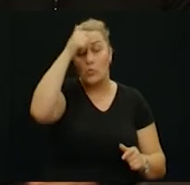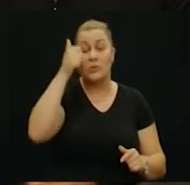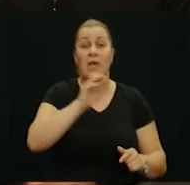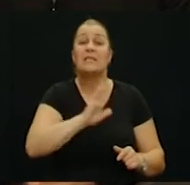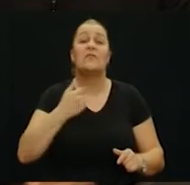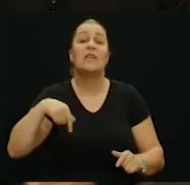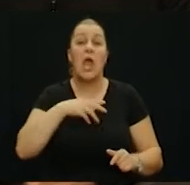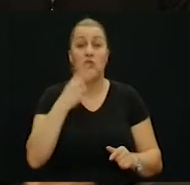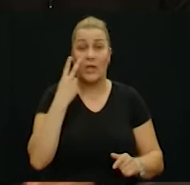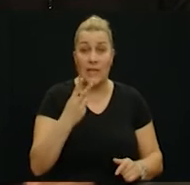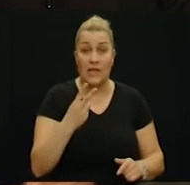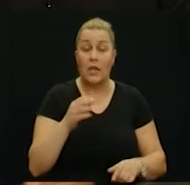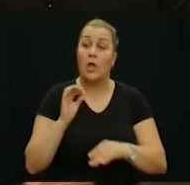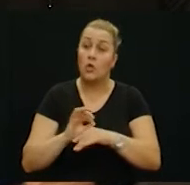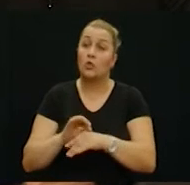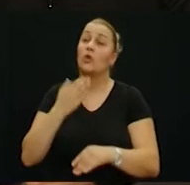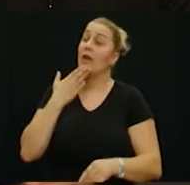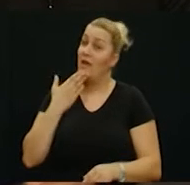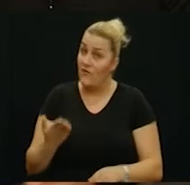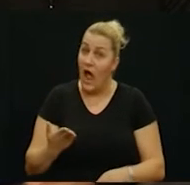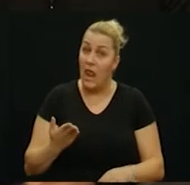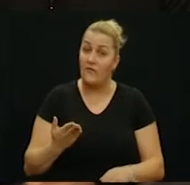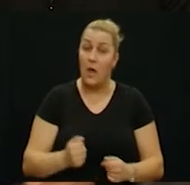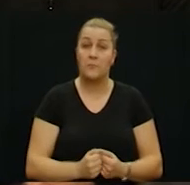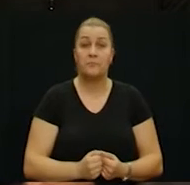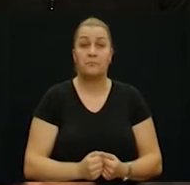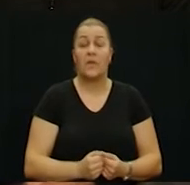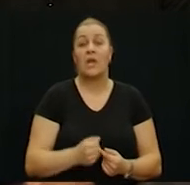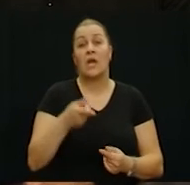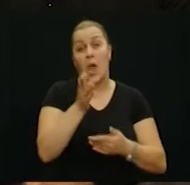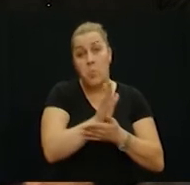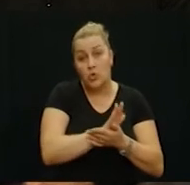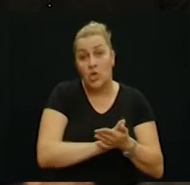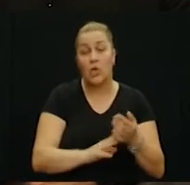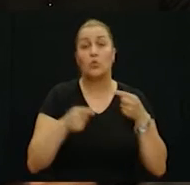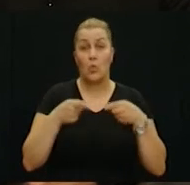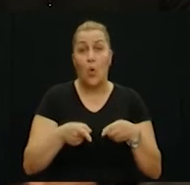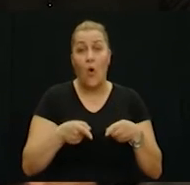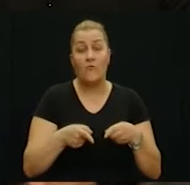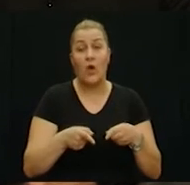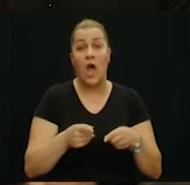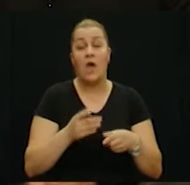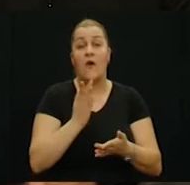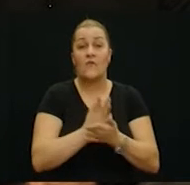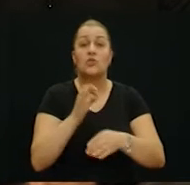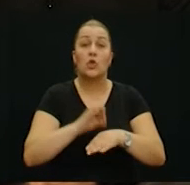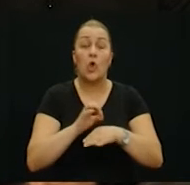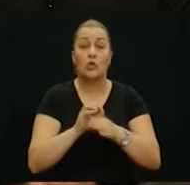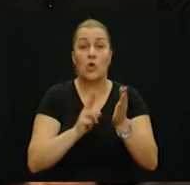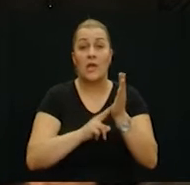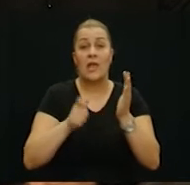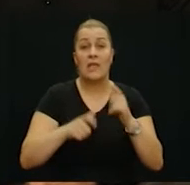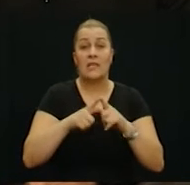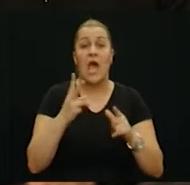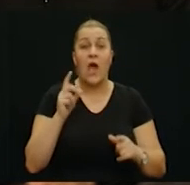naših gledatelja. Doktore, hvala vam. Rekste mi da vam je na početku tih čarki već rekao doktor